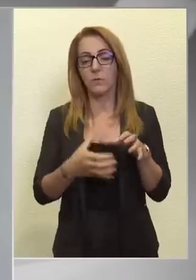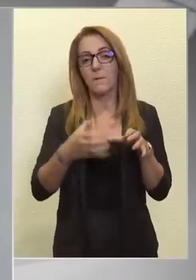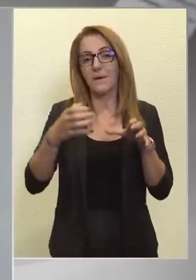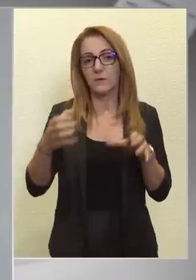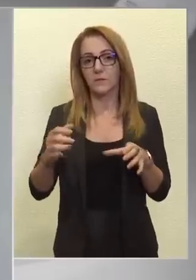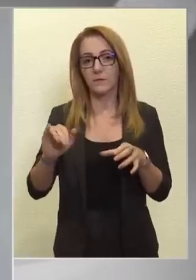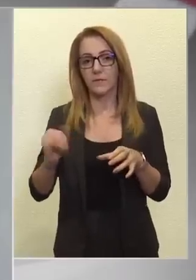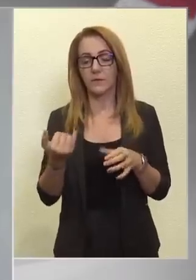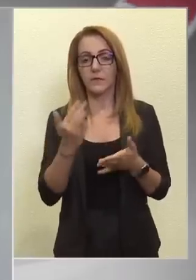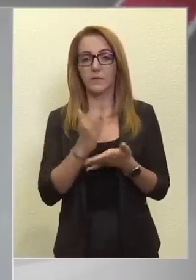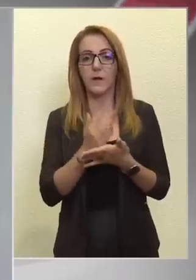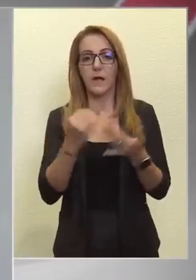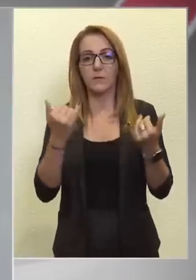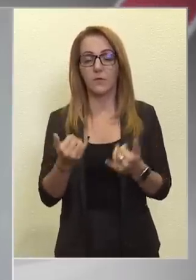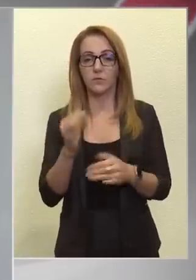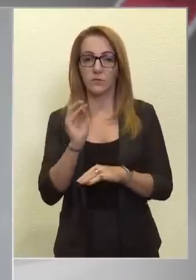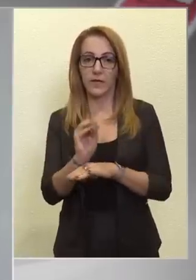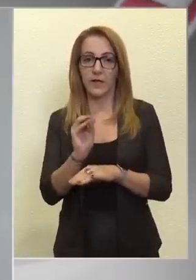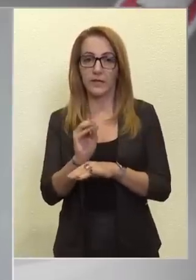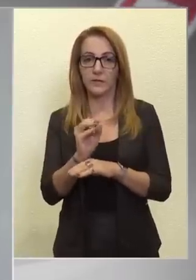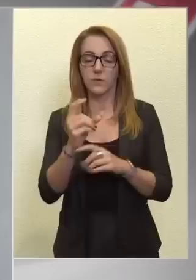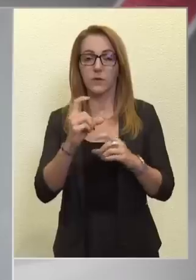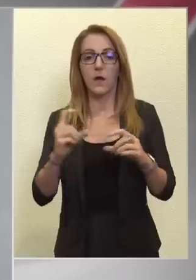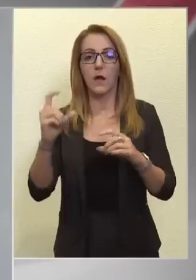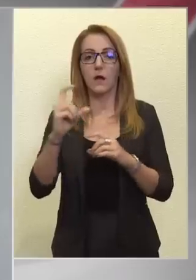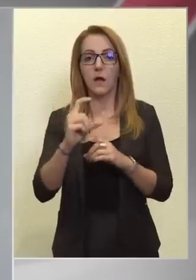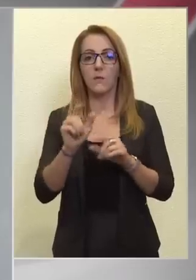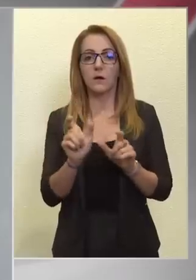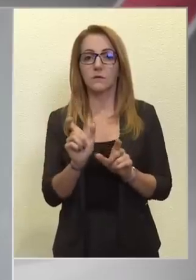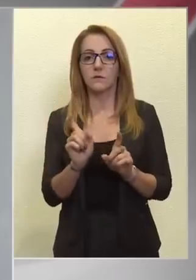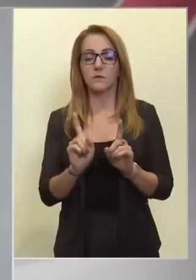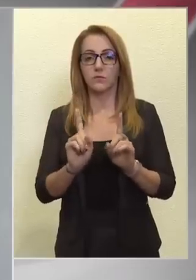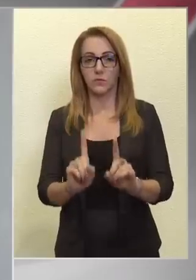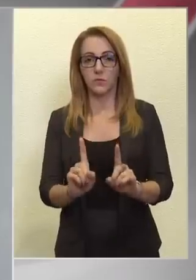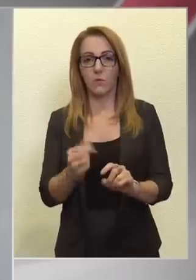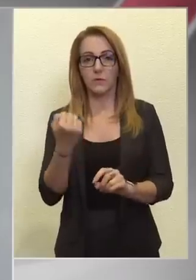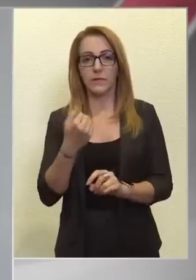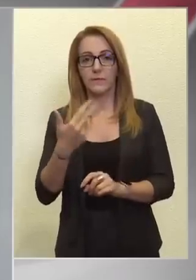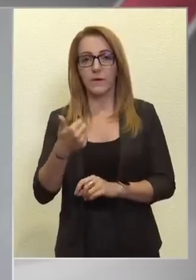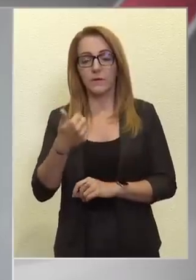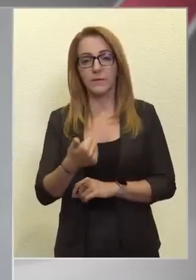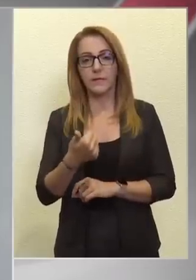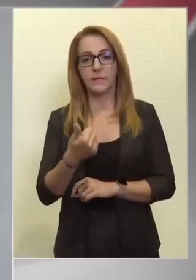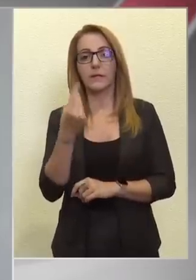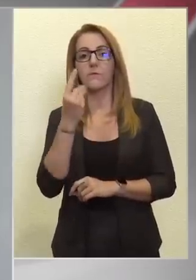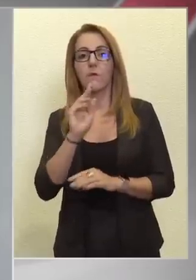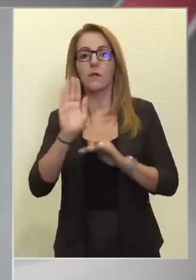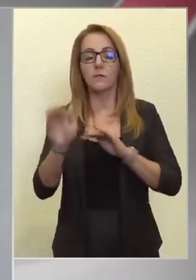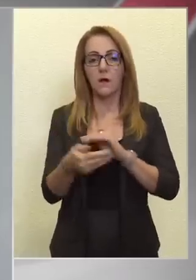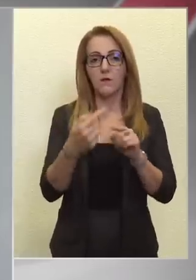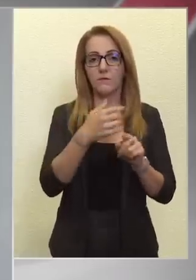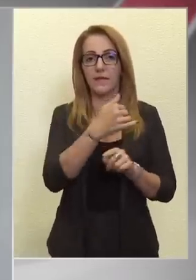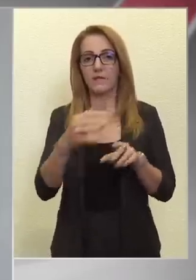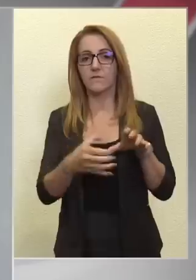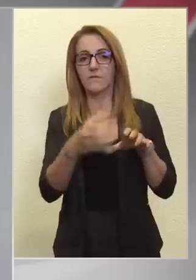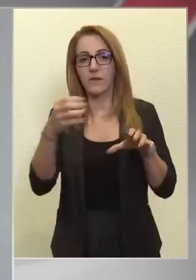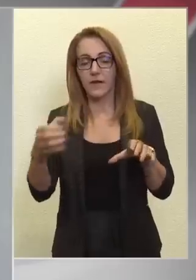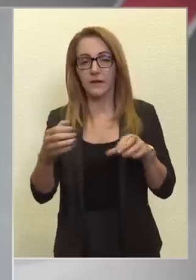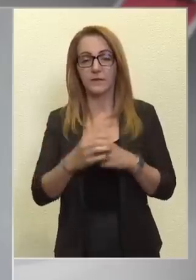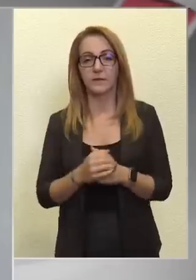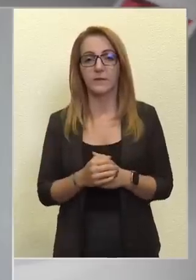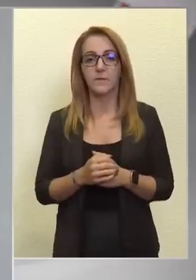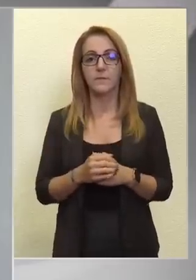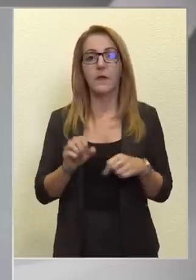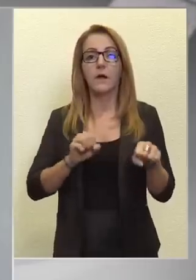és már most jelezzük, hogy a kamatstopp december 31-én járna le, hiszen azt fél évre szoktuk meghosszabbítani,